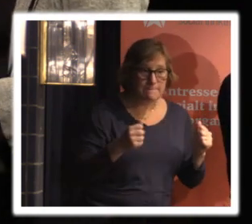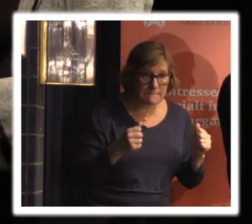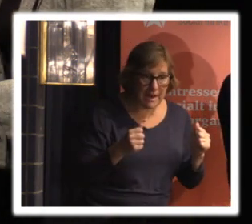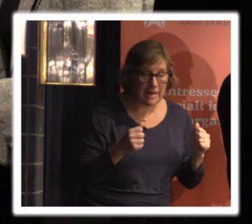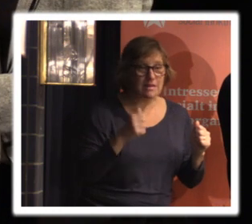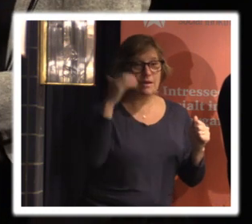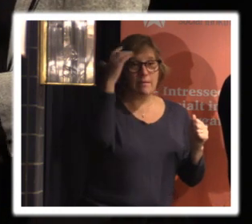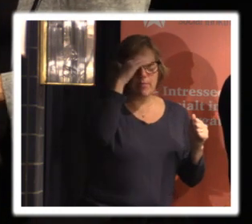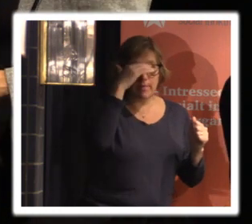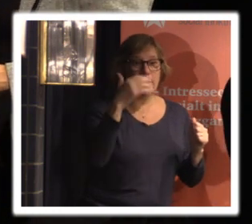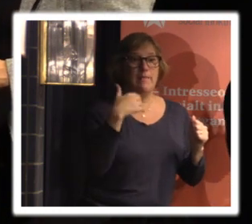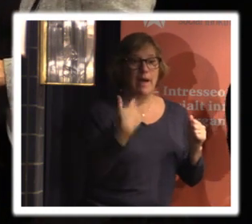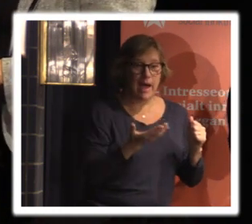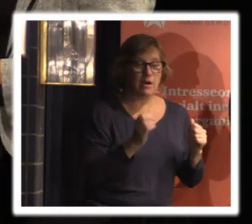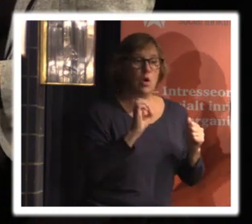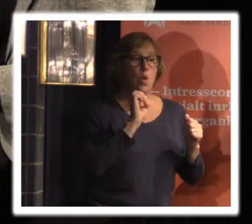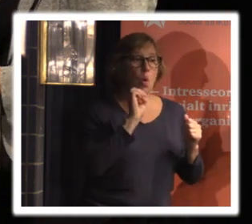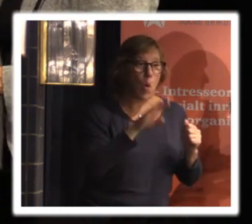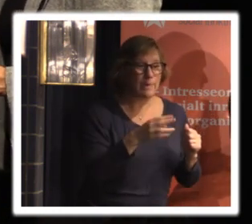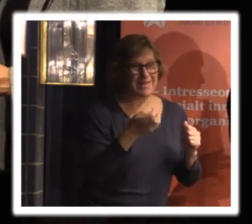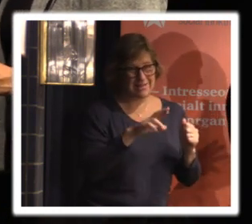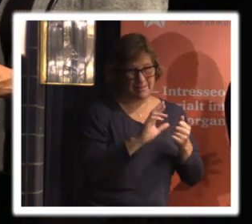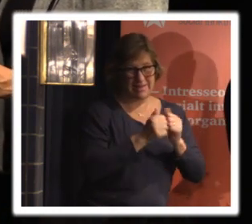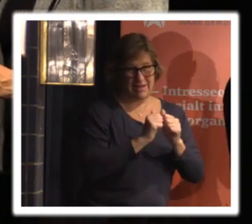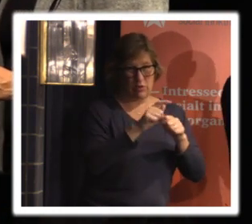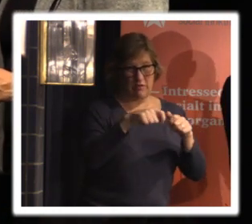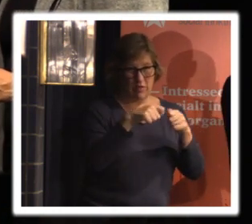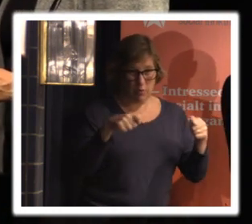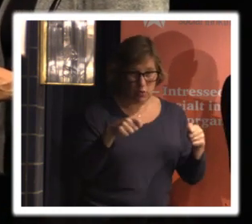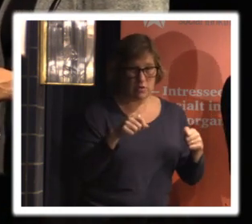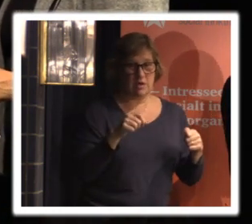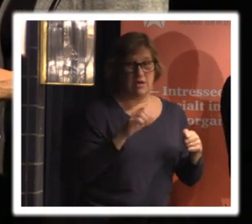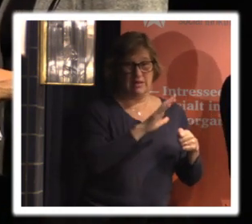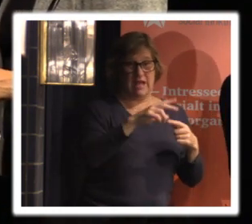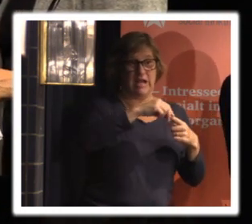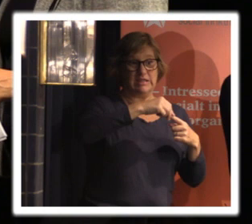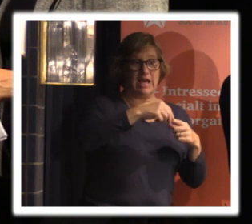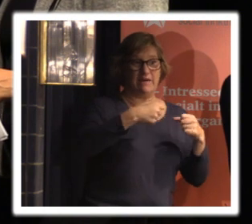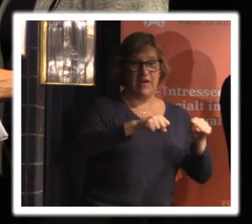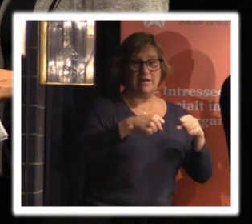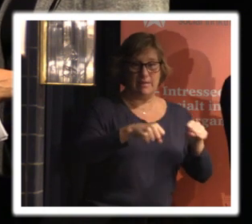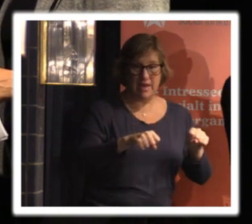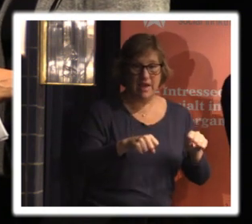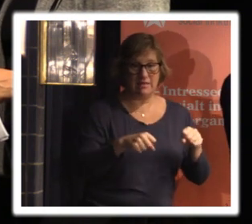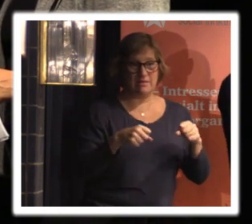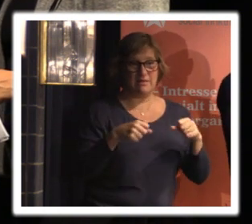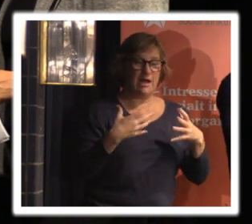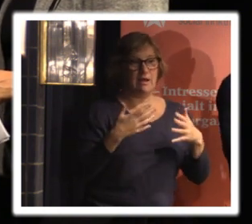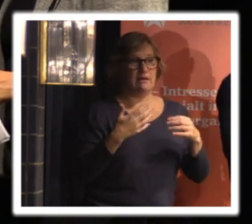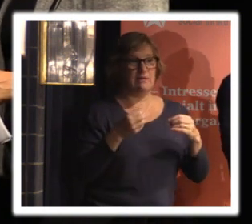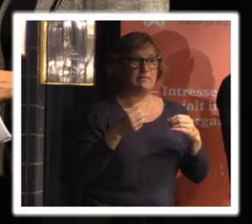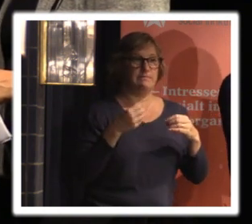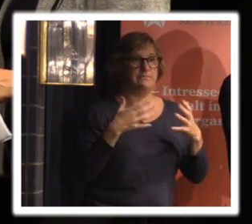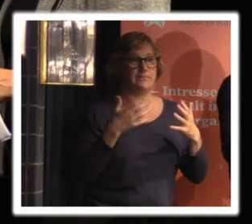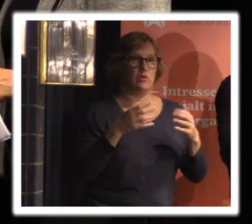när det är till exempel så att om det är idrottsförbunden har deras liksom kärnverksamhet är alltså utifrån